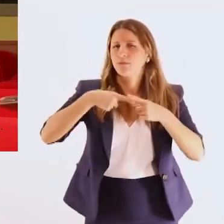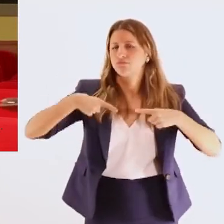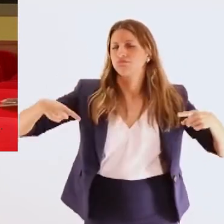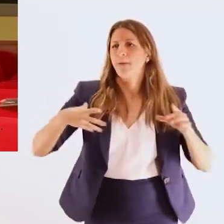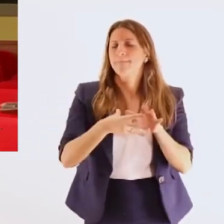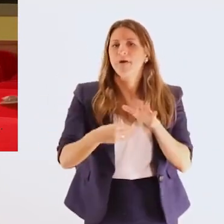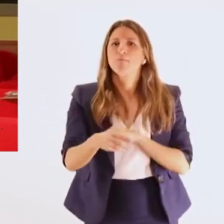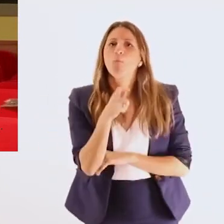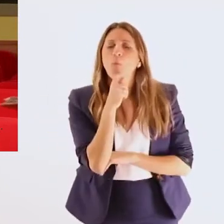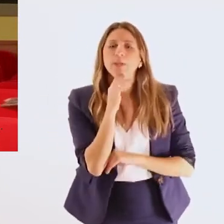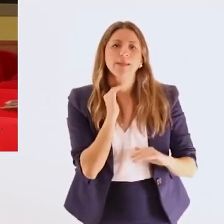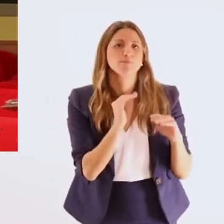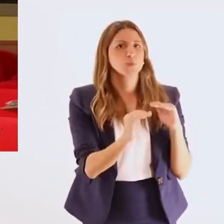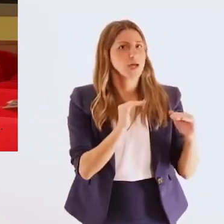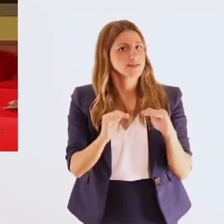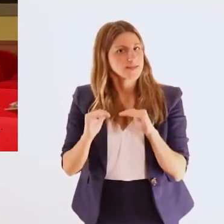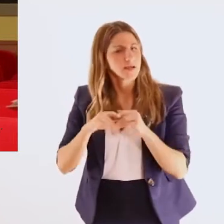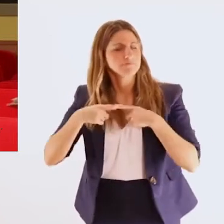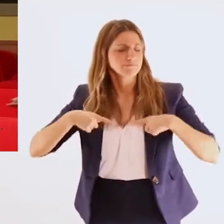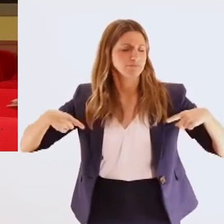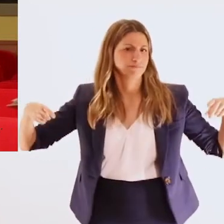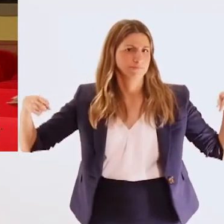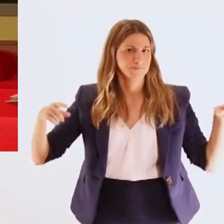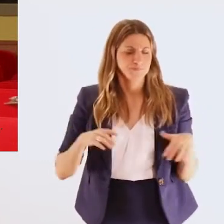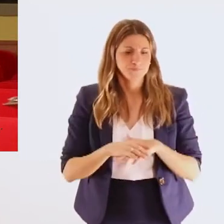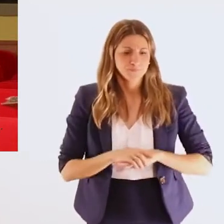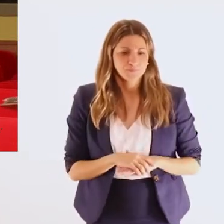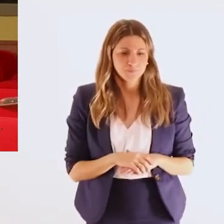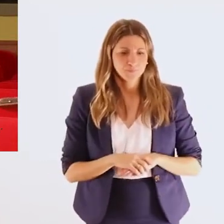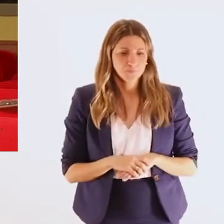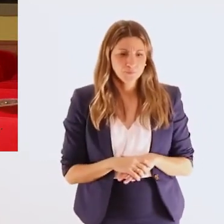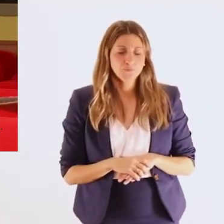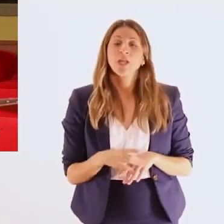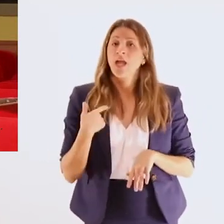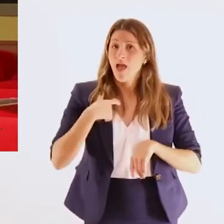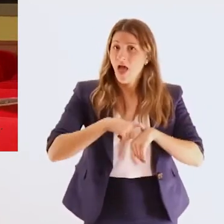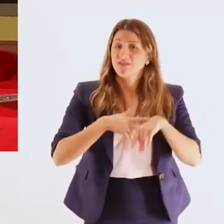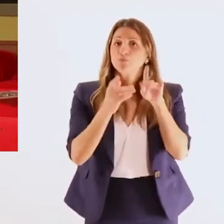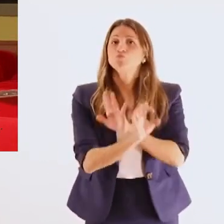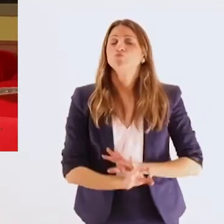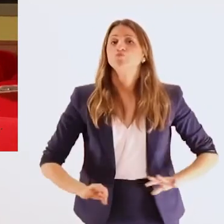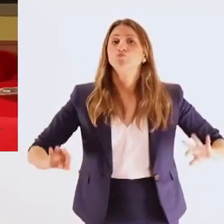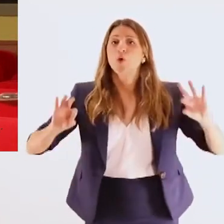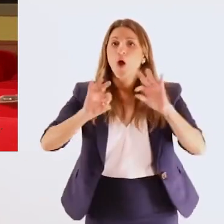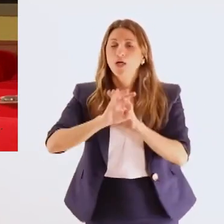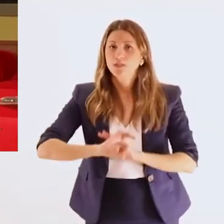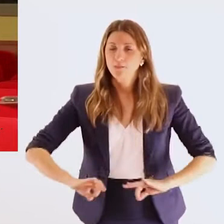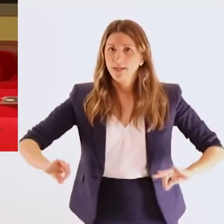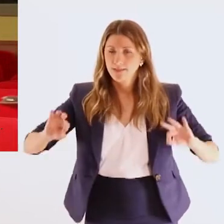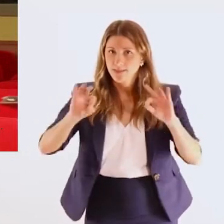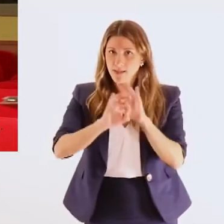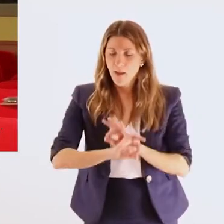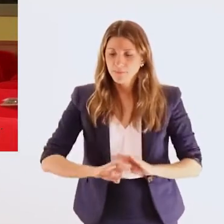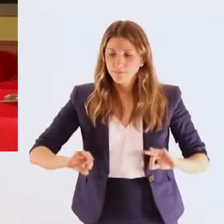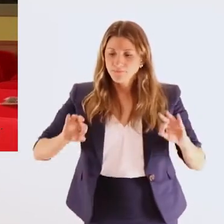Δήμους και με άλλους φορείς για παρουσίαση και υλοποίηση προγραμμάτων δράσεων